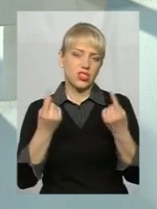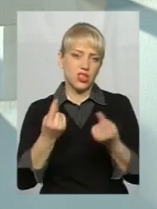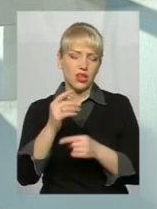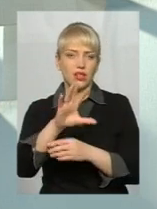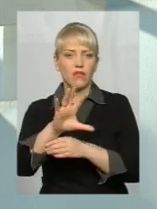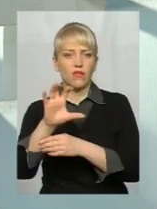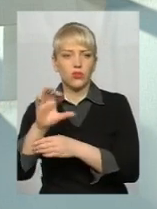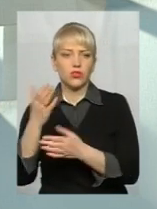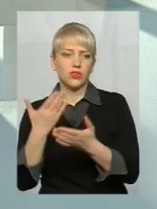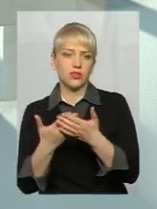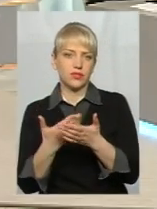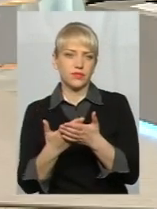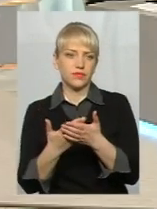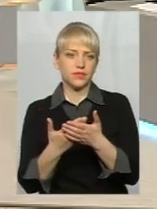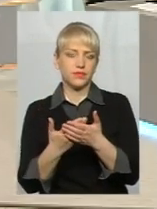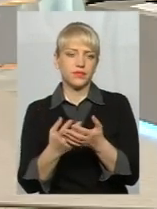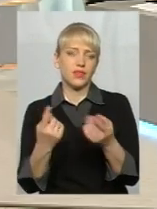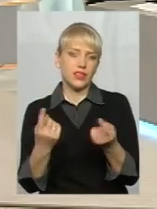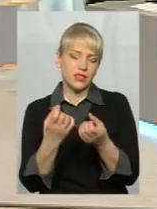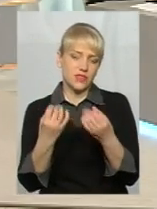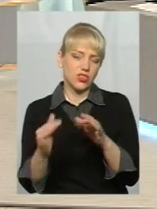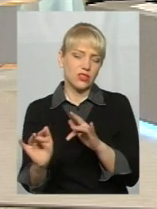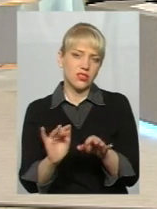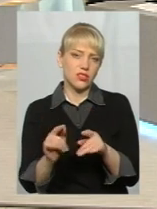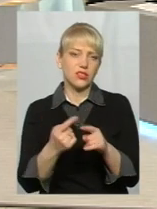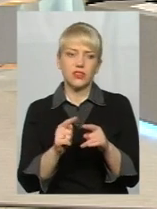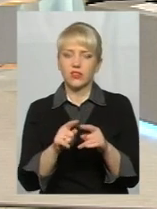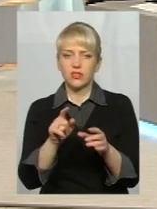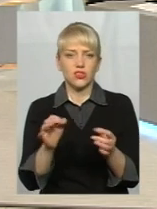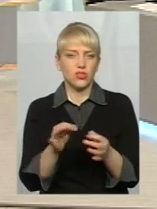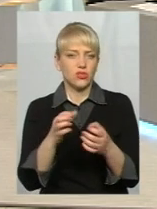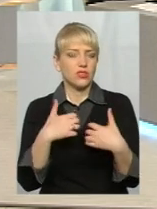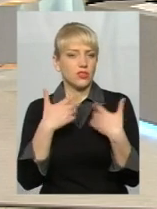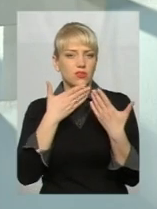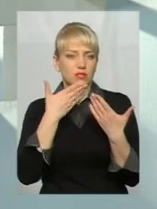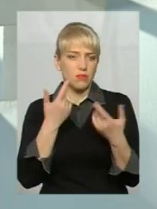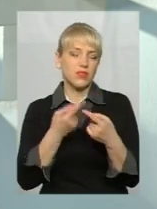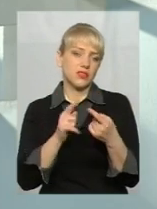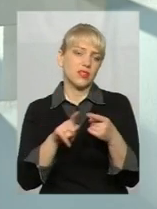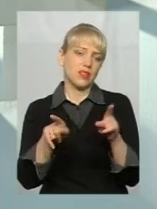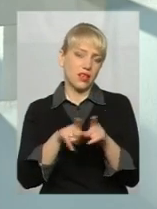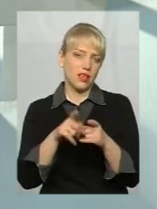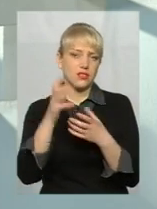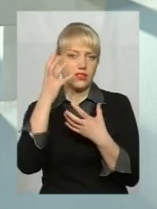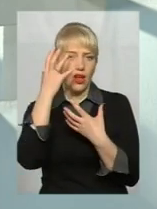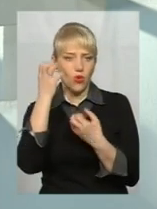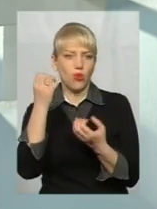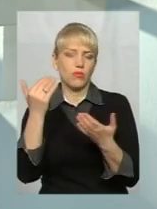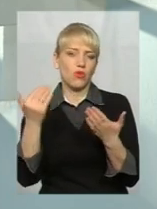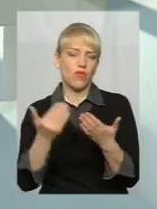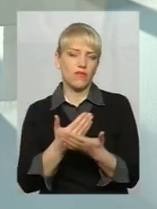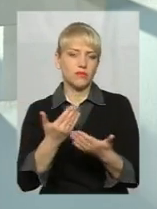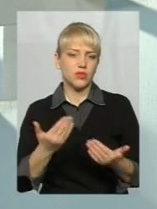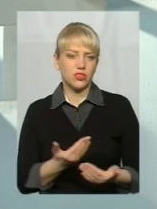там, ну, я маю на увазі, звичайні якісь дії, то, можливо, в цьому немає нічого страшного, це таке захоплення новим життям дорослим.